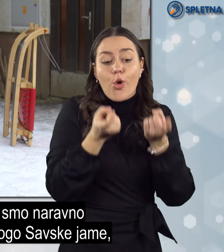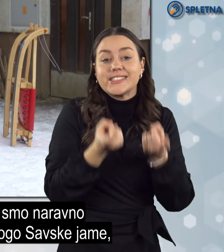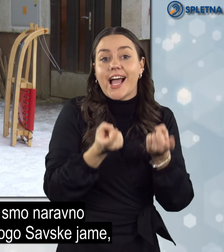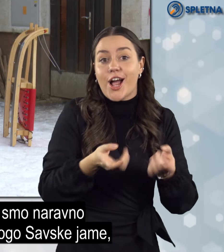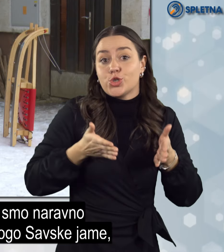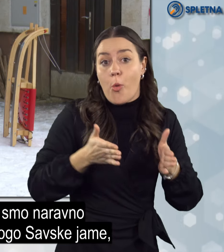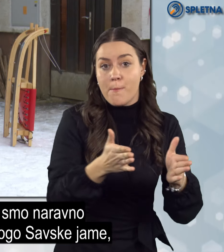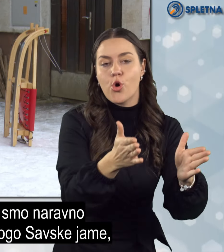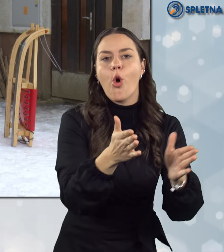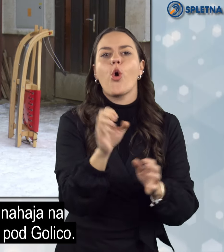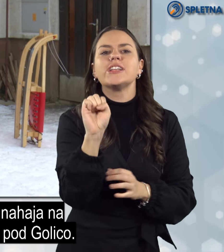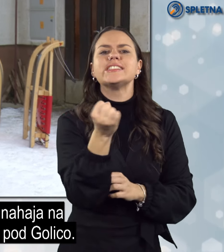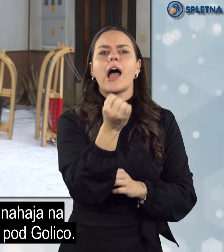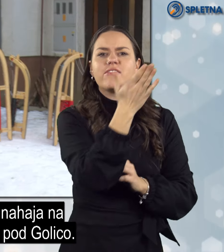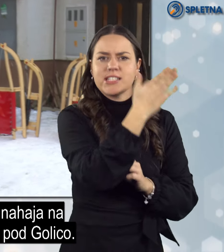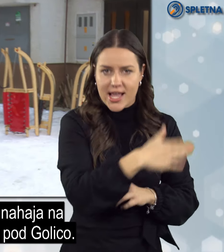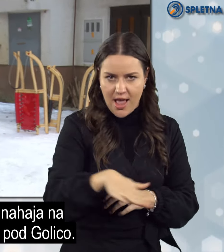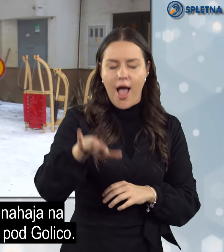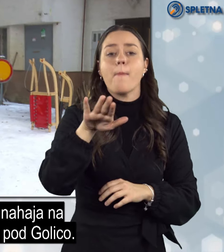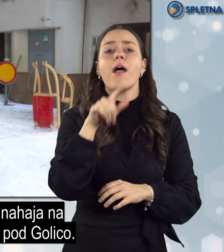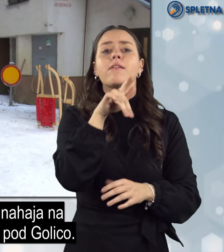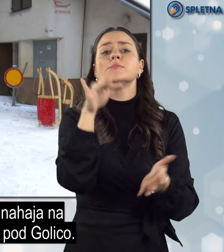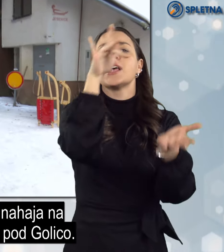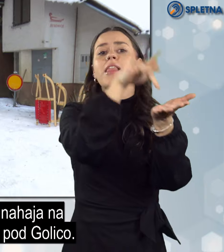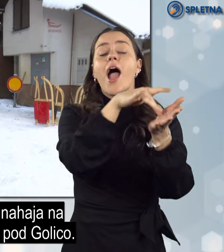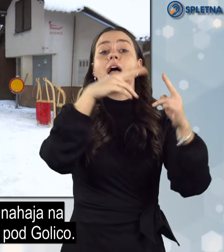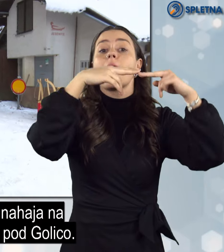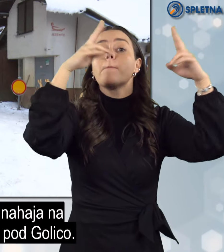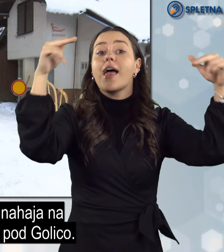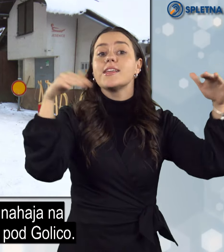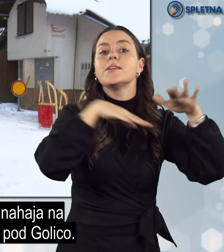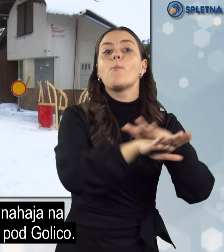progo Savske jame, ki se nahaja na planini Podgolico.